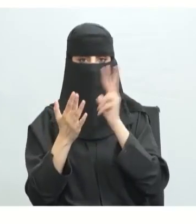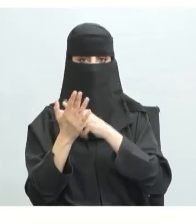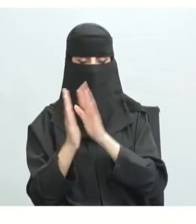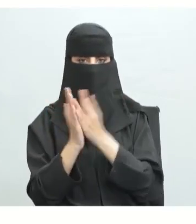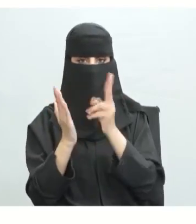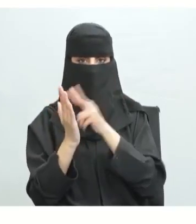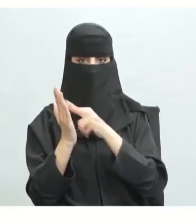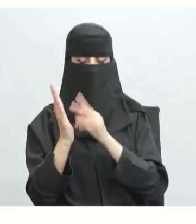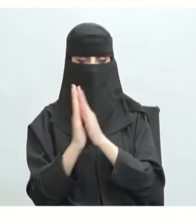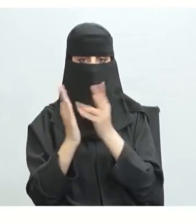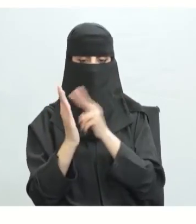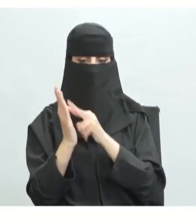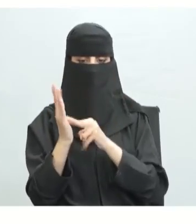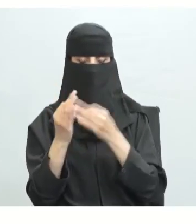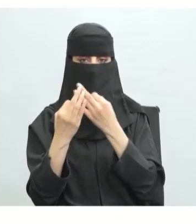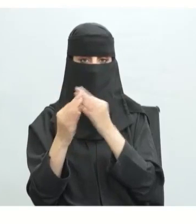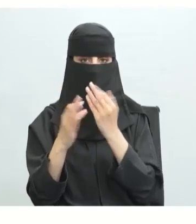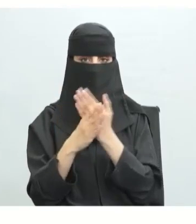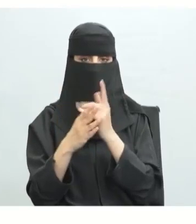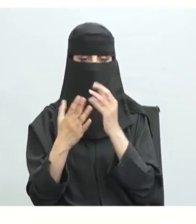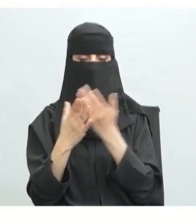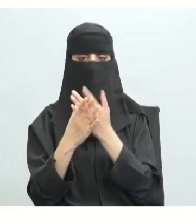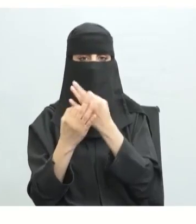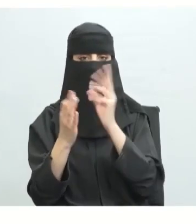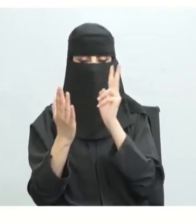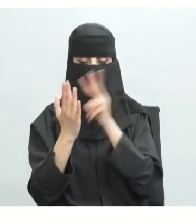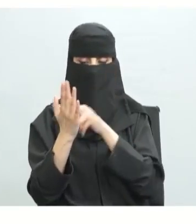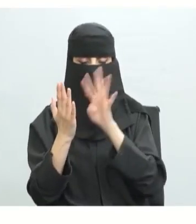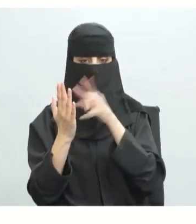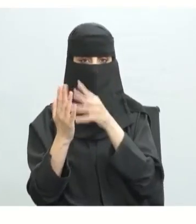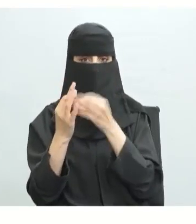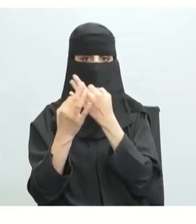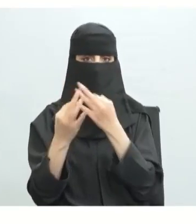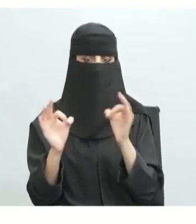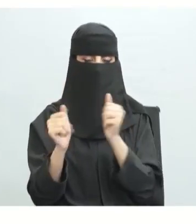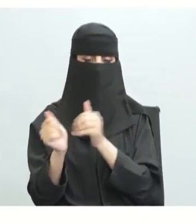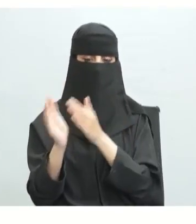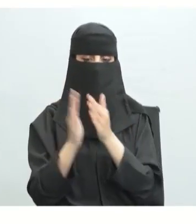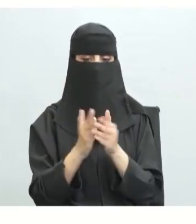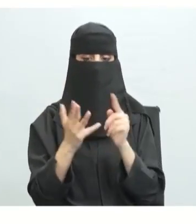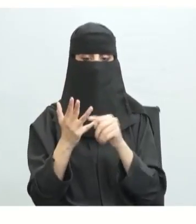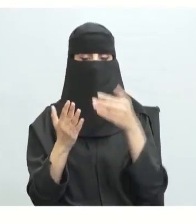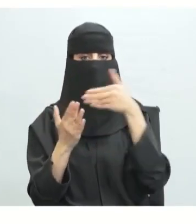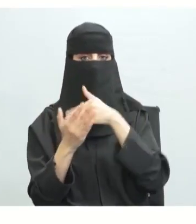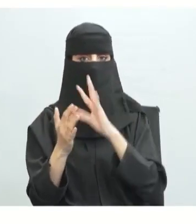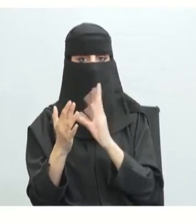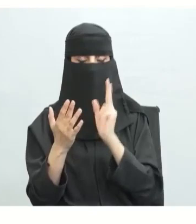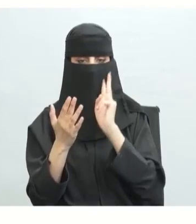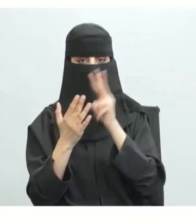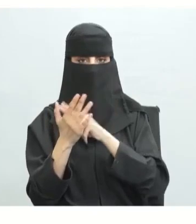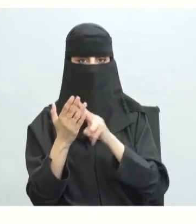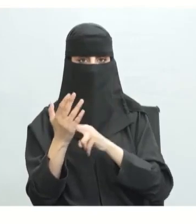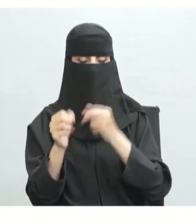قمت بهذه العملية فإنك تكون قد قمت بقراءة المادة قراءة تصفح واستطلاع أيضا قراءة النصوص الوظيفية قراءة النصوص